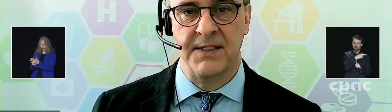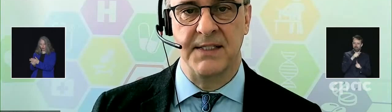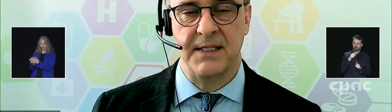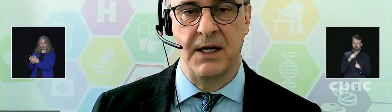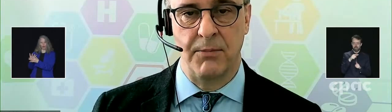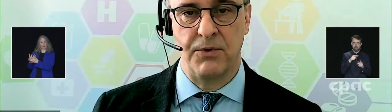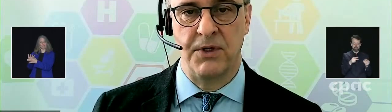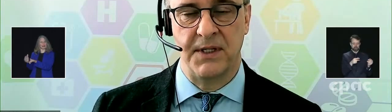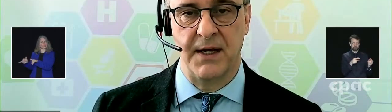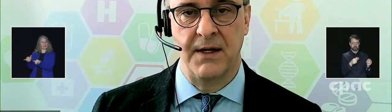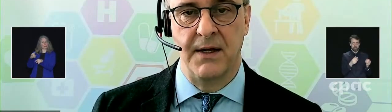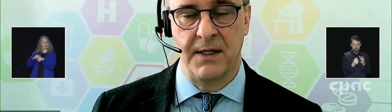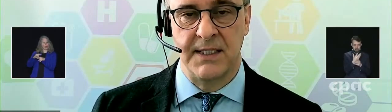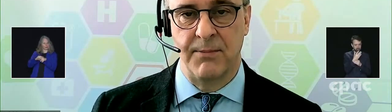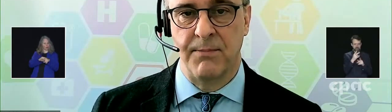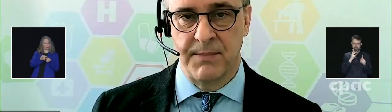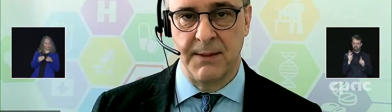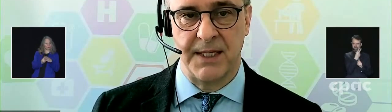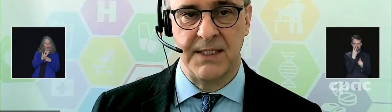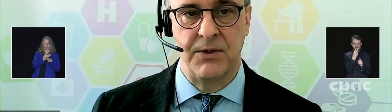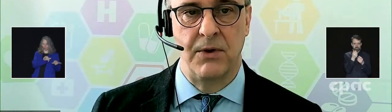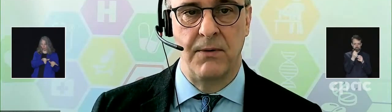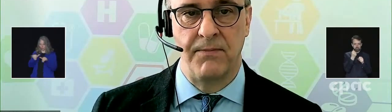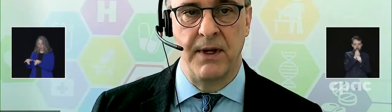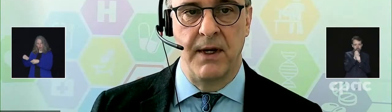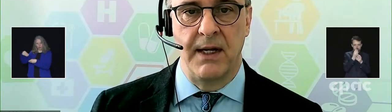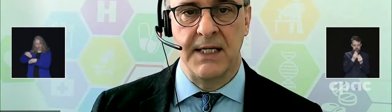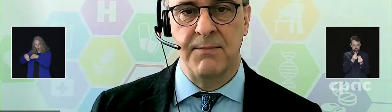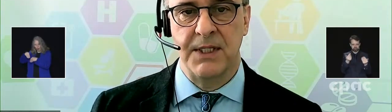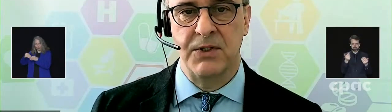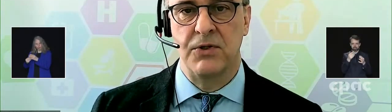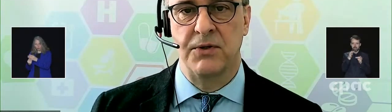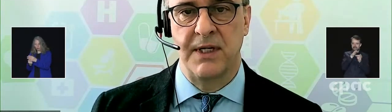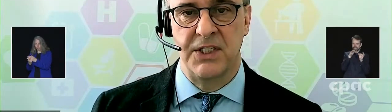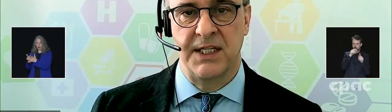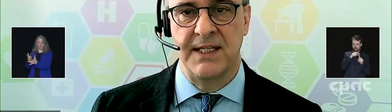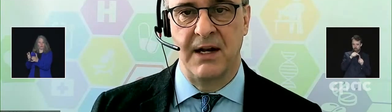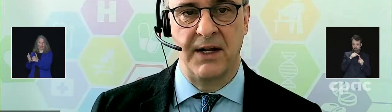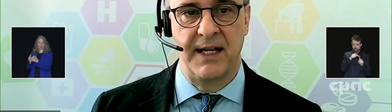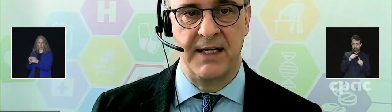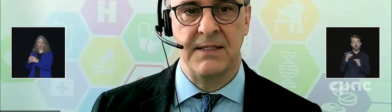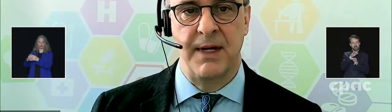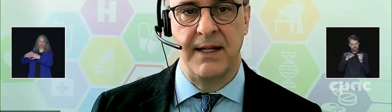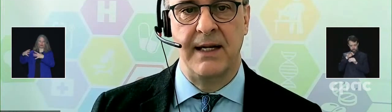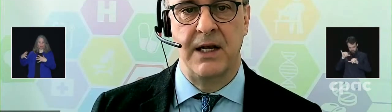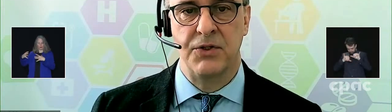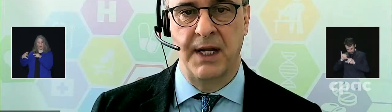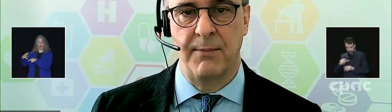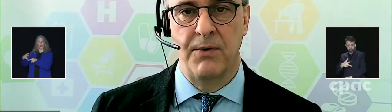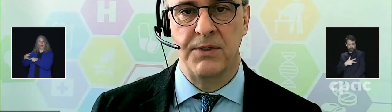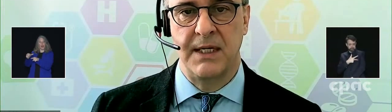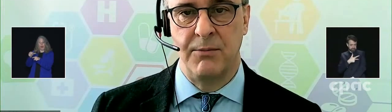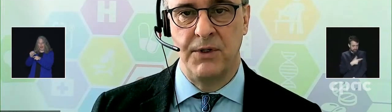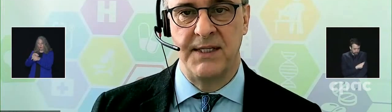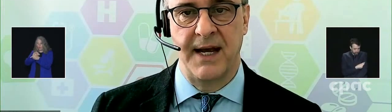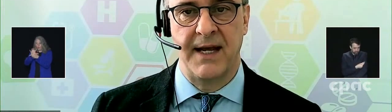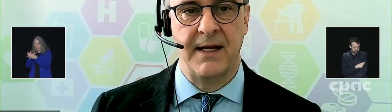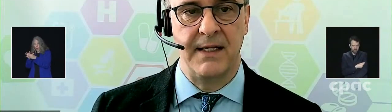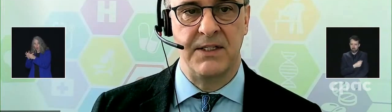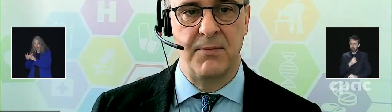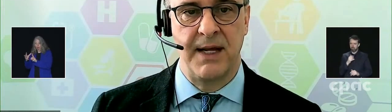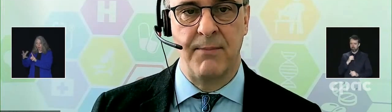en grande quantité en peu de temps ces particules. Quand ces particules sont injectées dans l'organisme, elles déclenchent une réponse